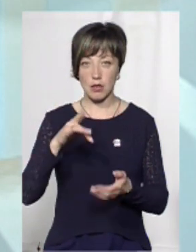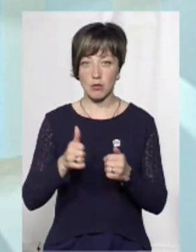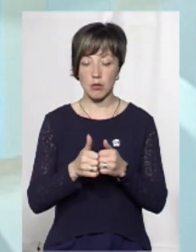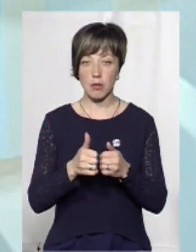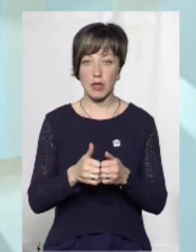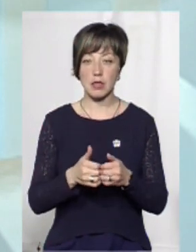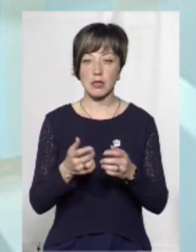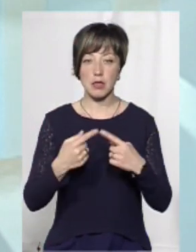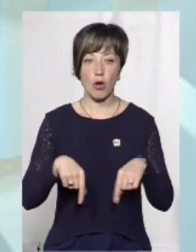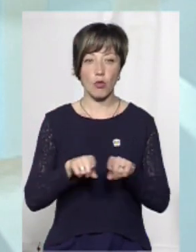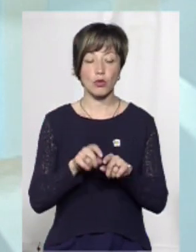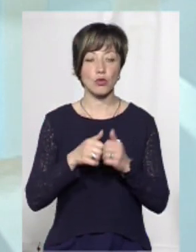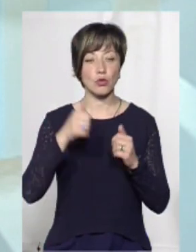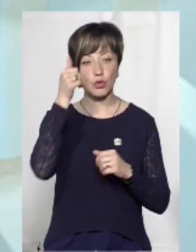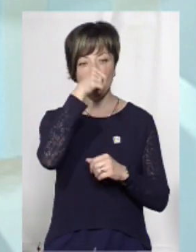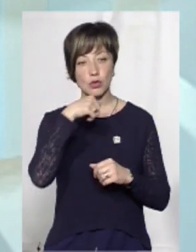-рятуванні загоні щорічно.